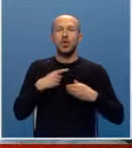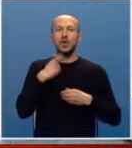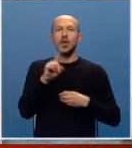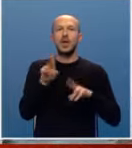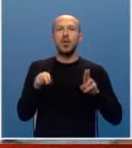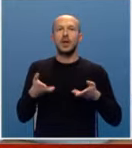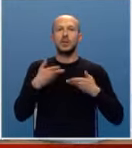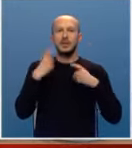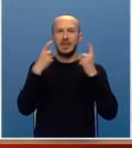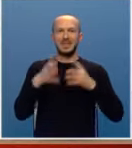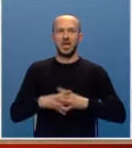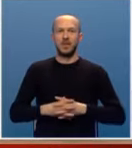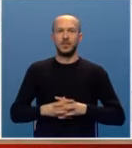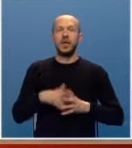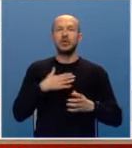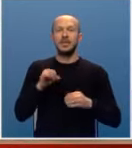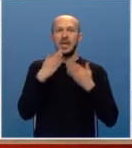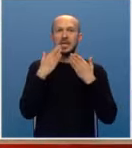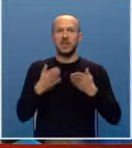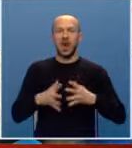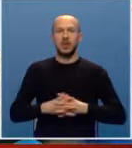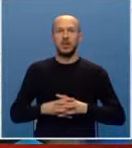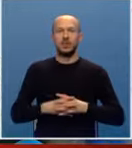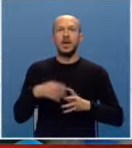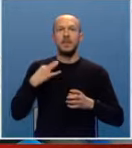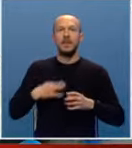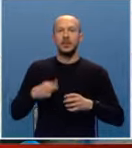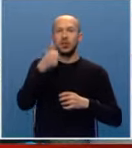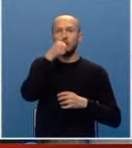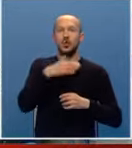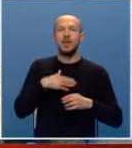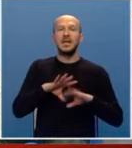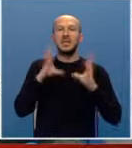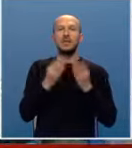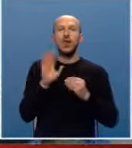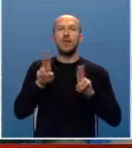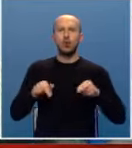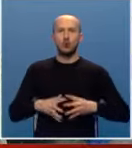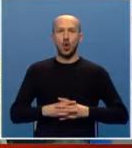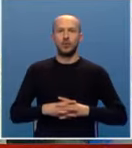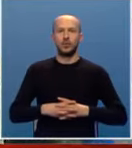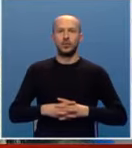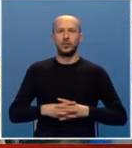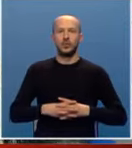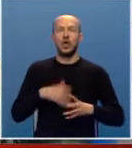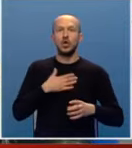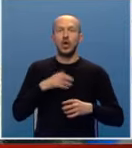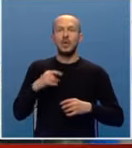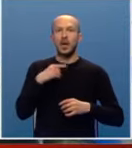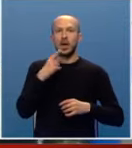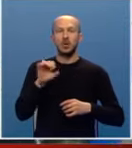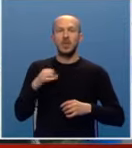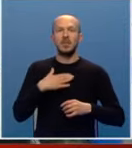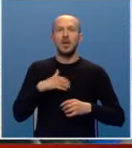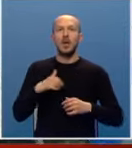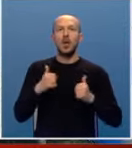kaže, nije mogla da zamisli. Želim da se zahvalim predsjedniku što nam je sve ovo omogućio. Želim da kažem da